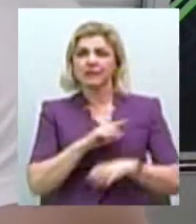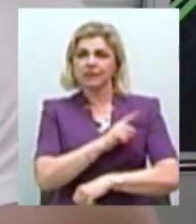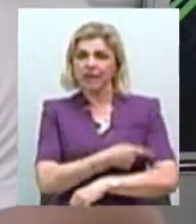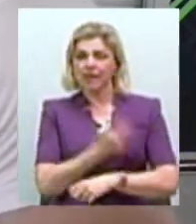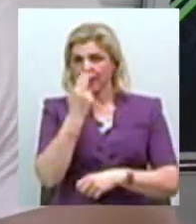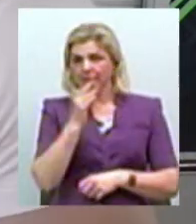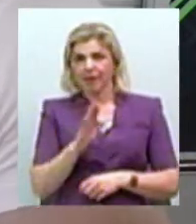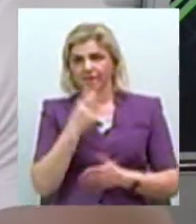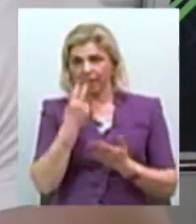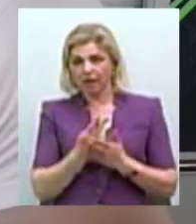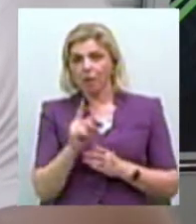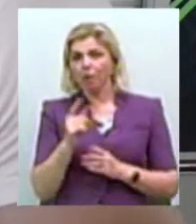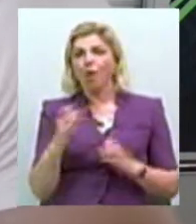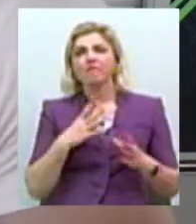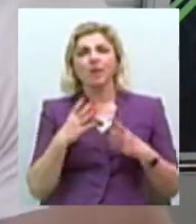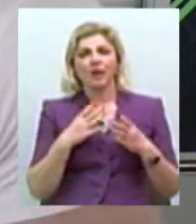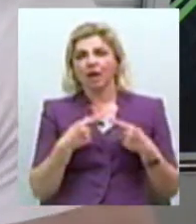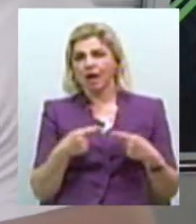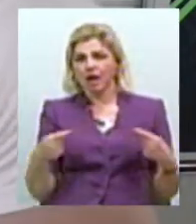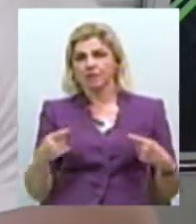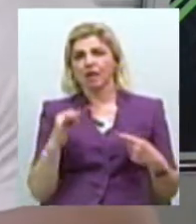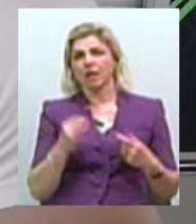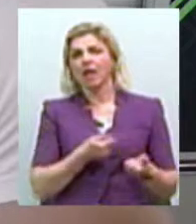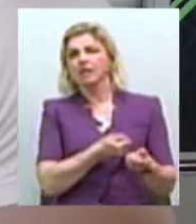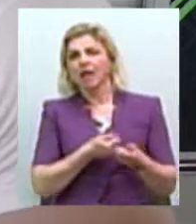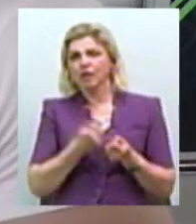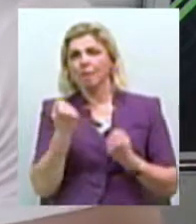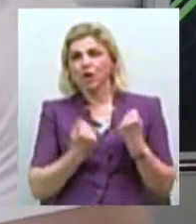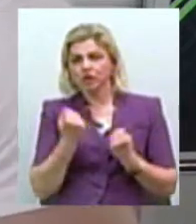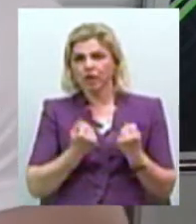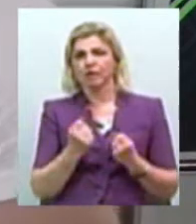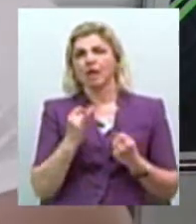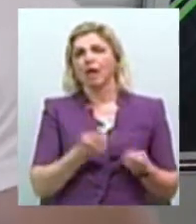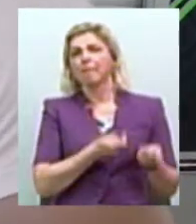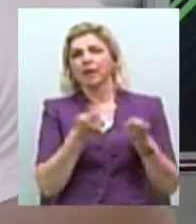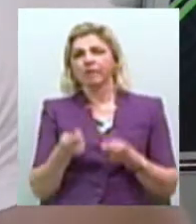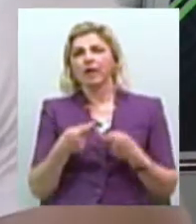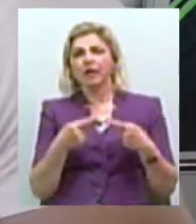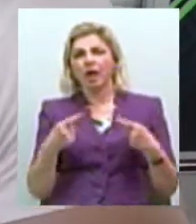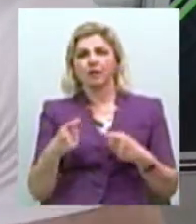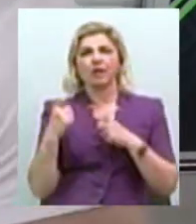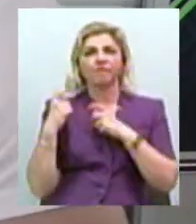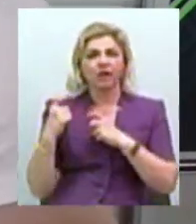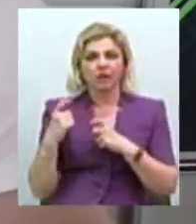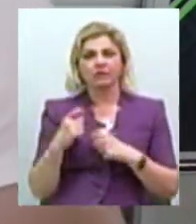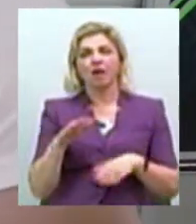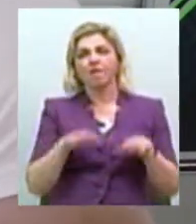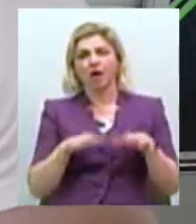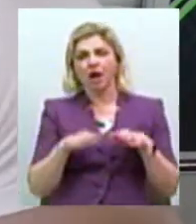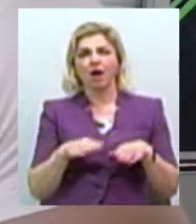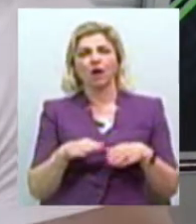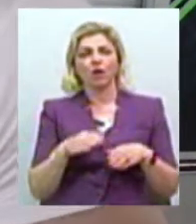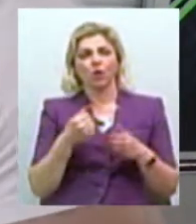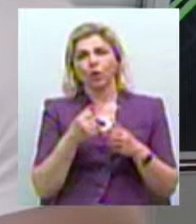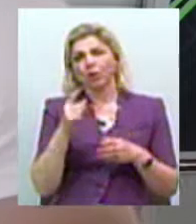адже справи різноманітні, підняття машини, автівки, переносити потрібні різні валізи, вага яких досить така суттєва,